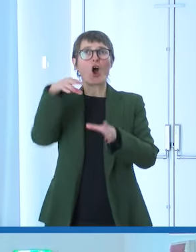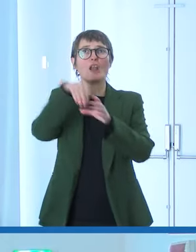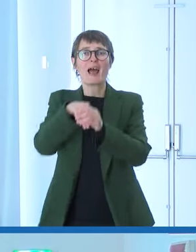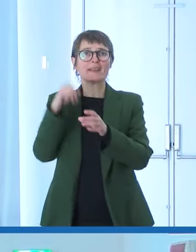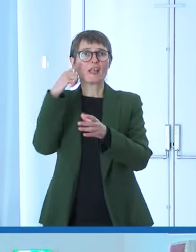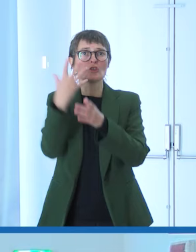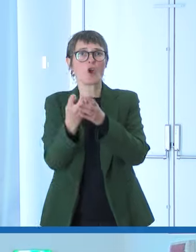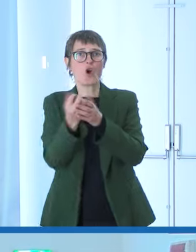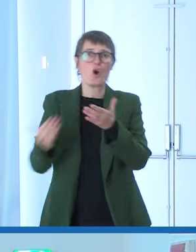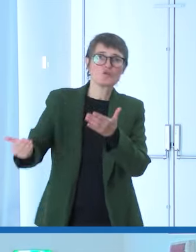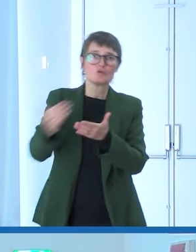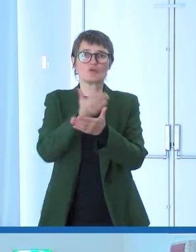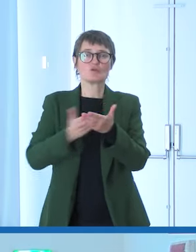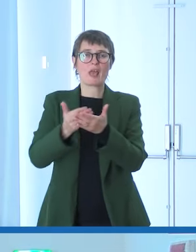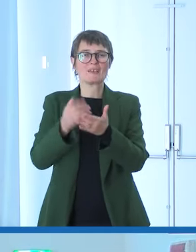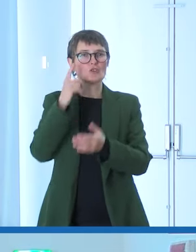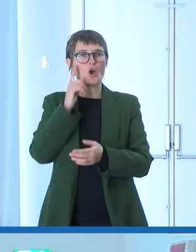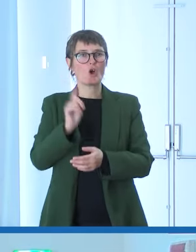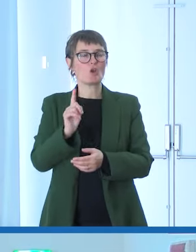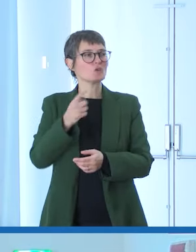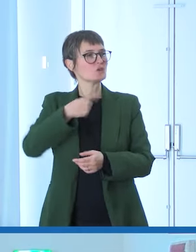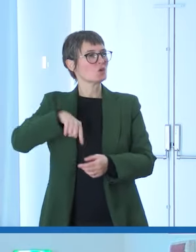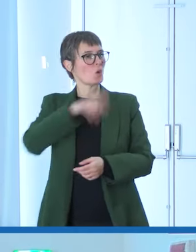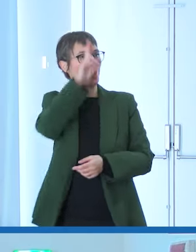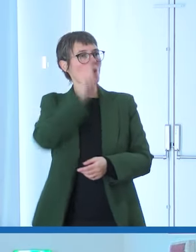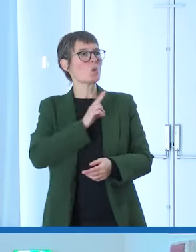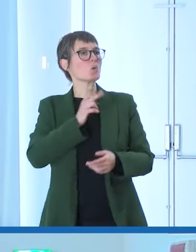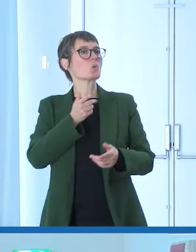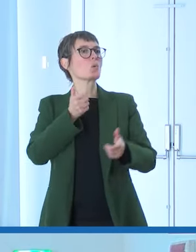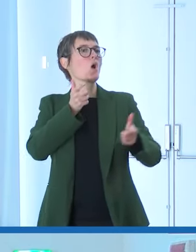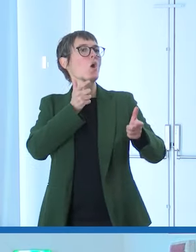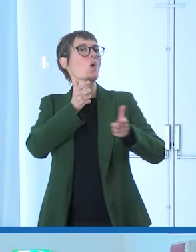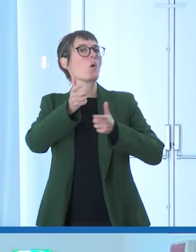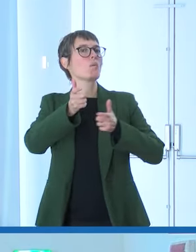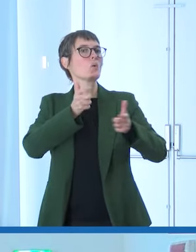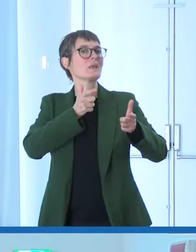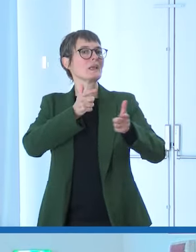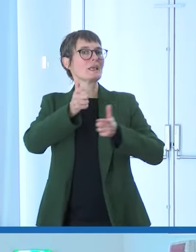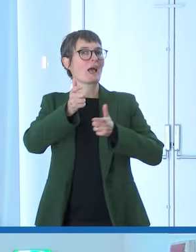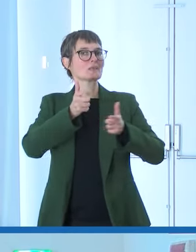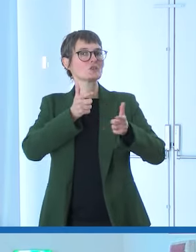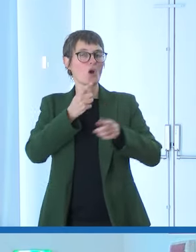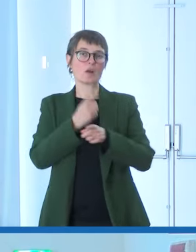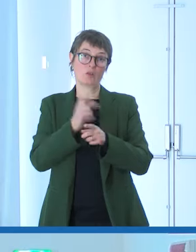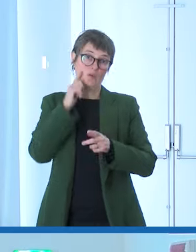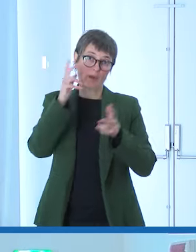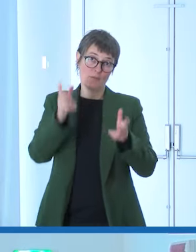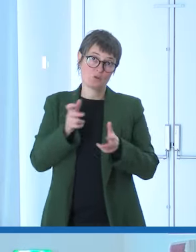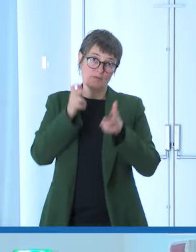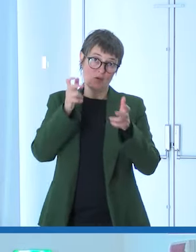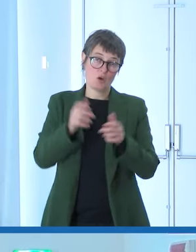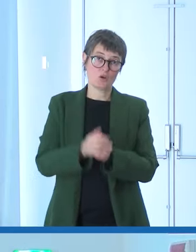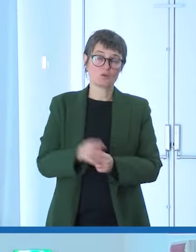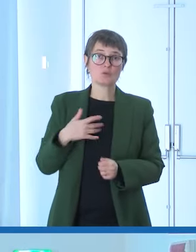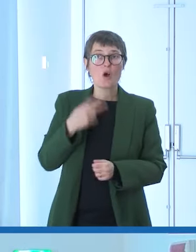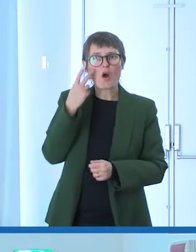sforzo, perché ho notato, e questo grazie anche a un impegno del servizio pubblico, che